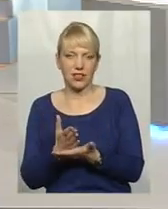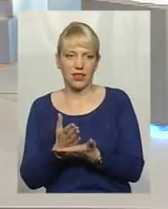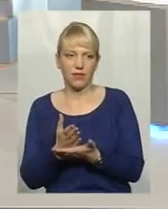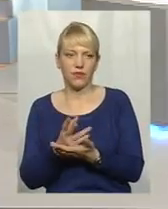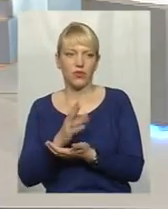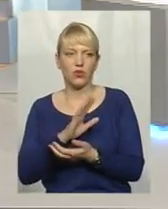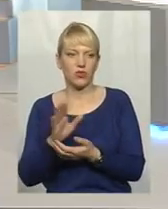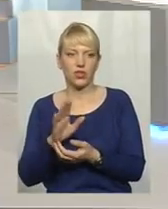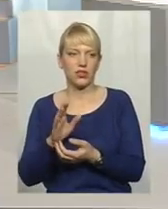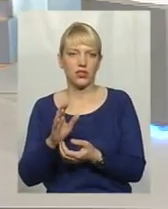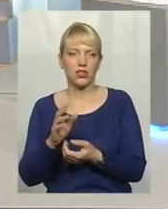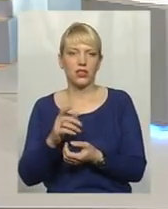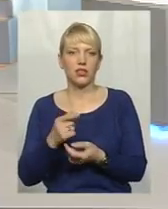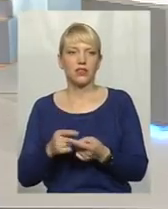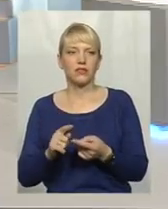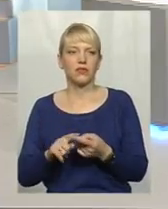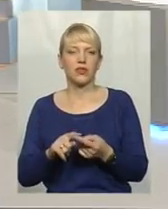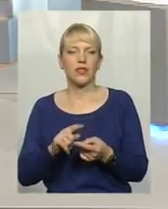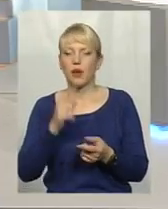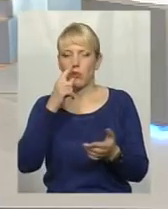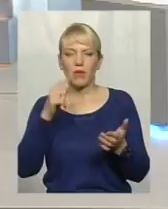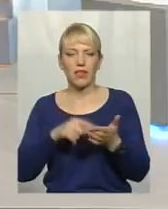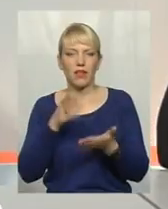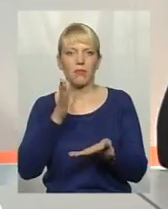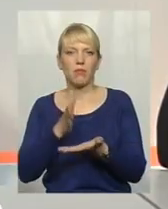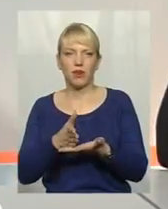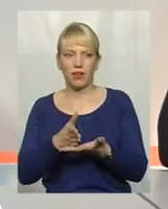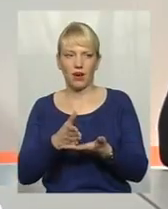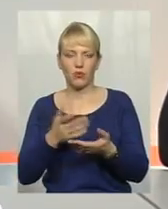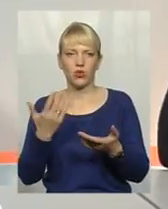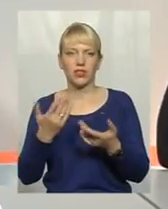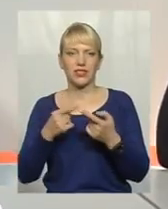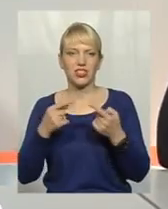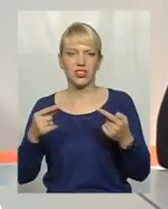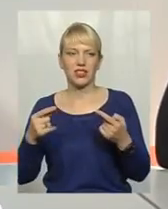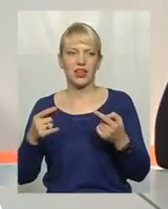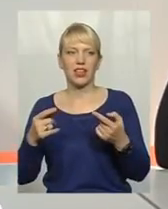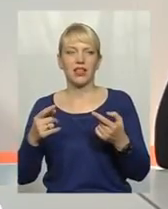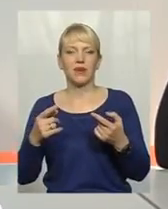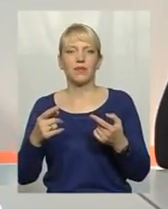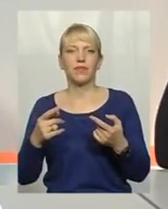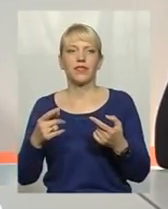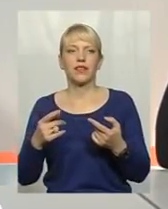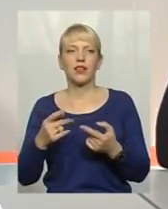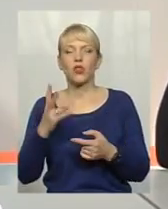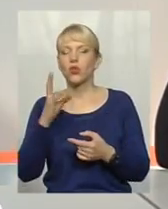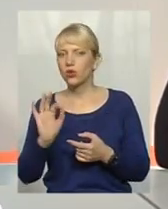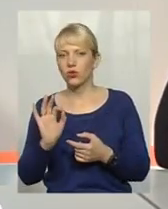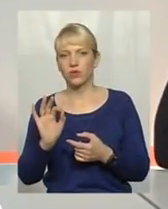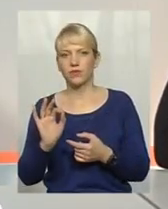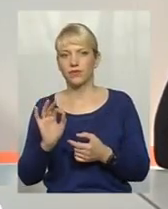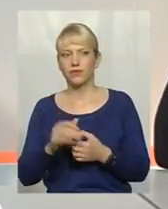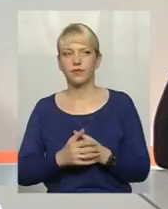Вже ж не попадають тобі, скажімо, там прямо ті частинки, затримуються якісь там частинки слизу, яких фіксовані віруси. але...